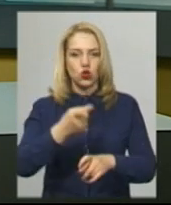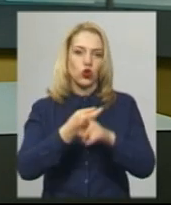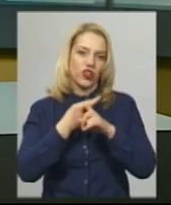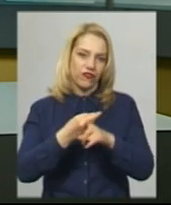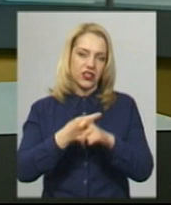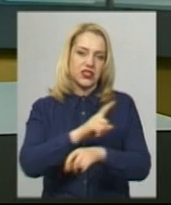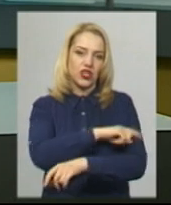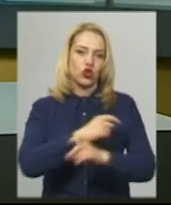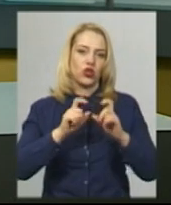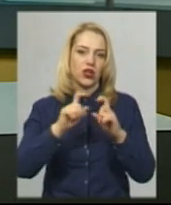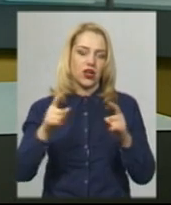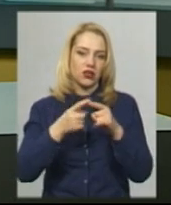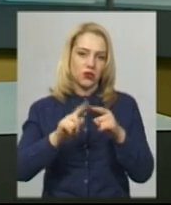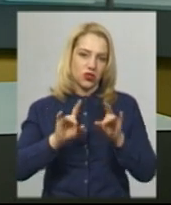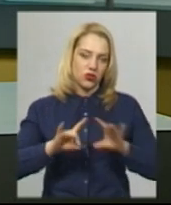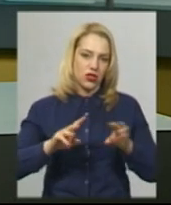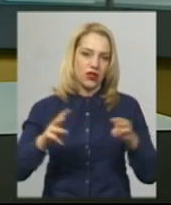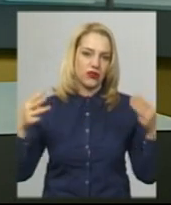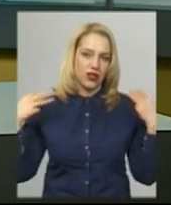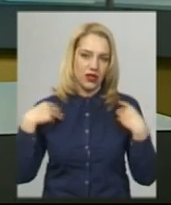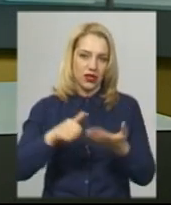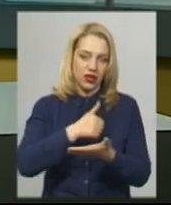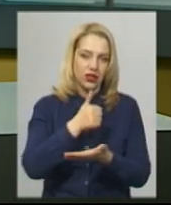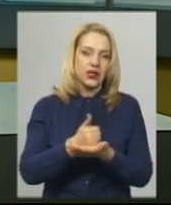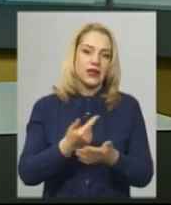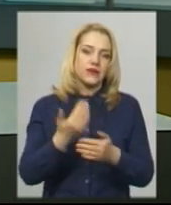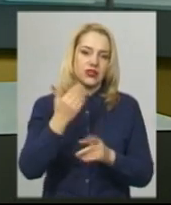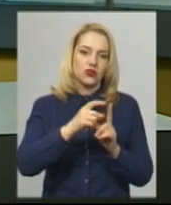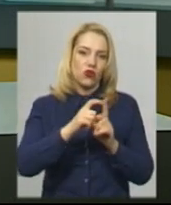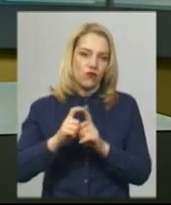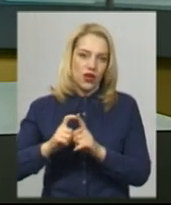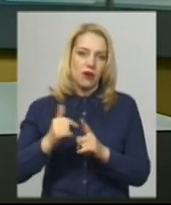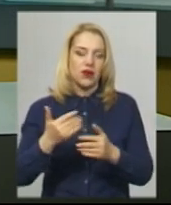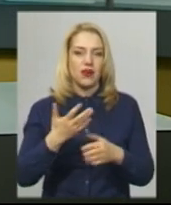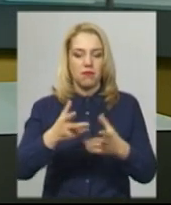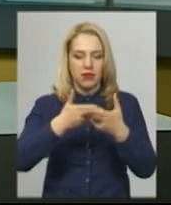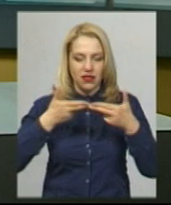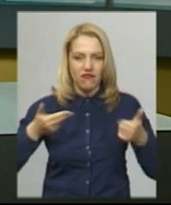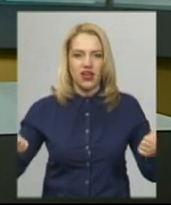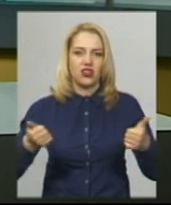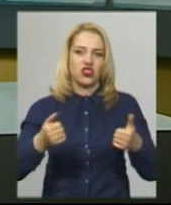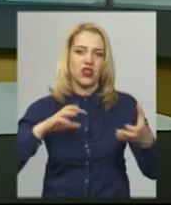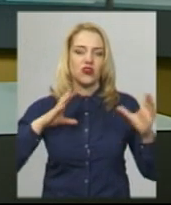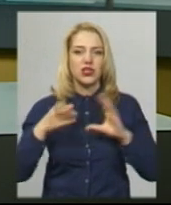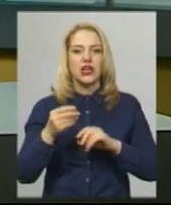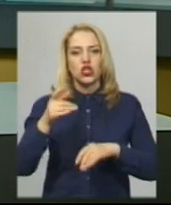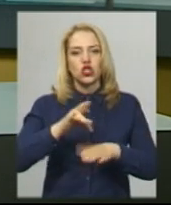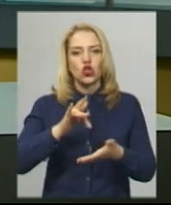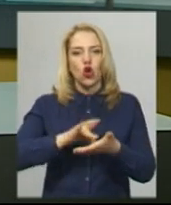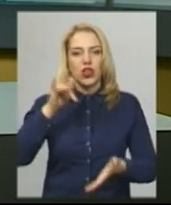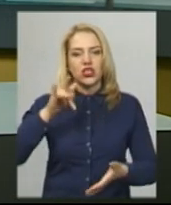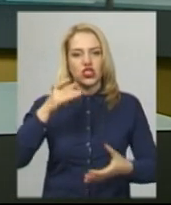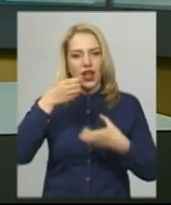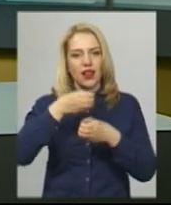розповіла головна лікарка закладу Оксана Піддубна. За її словами, сьогодні надійшло підтвердження результатів зі столичної лабораторії.